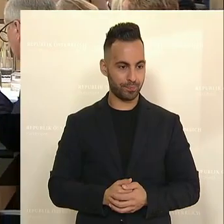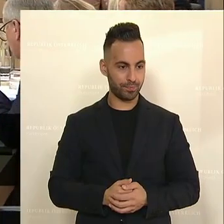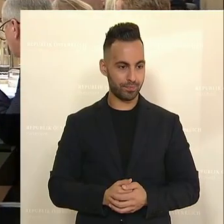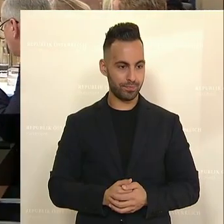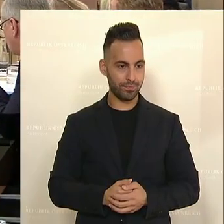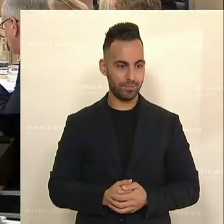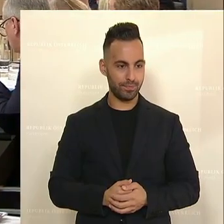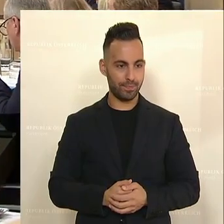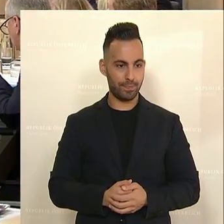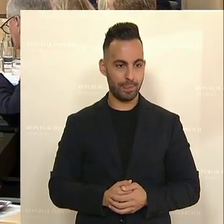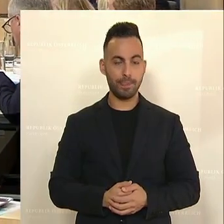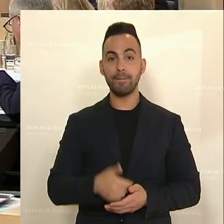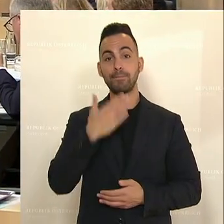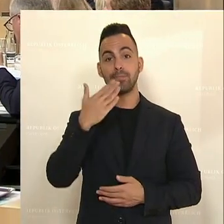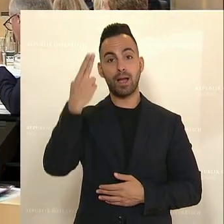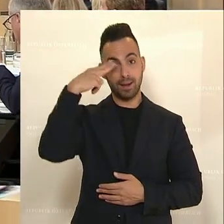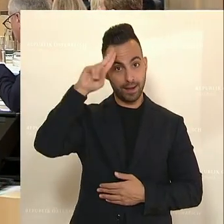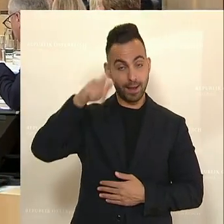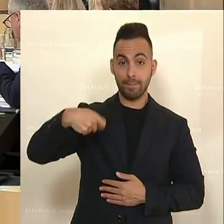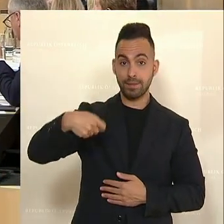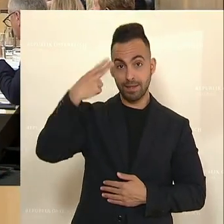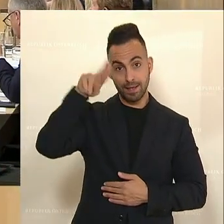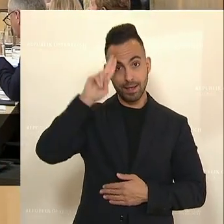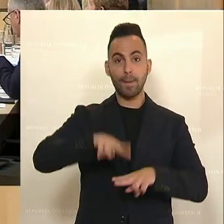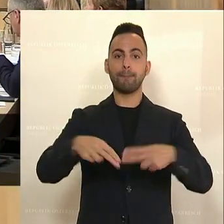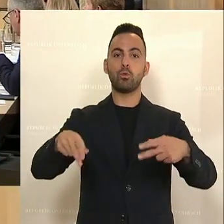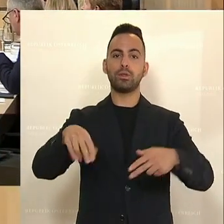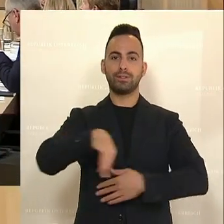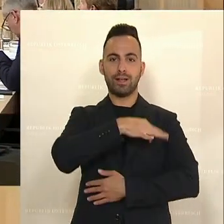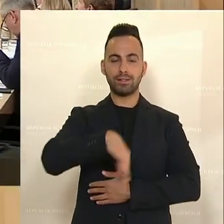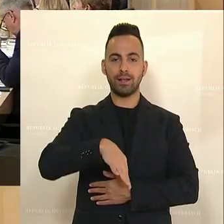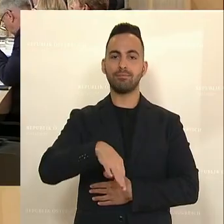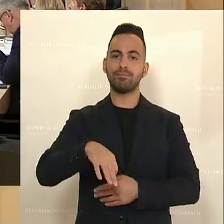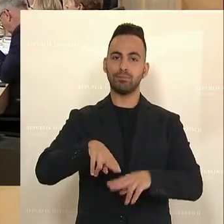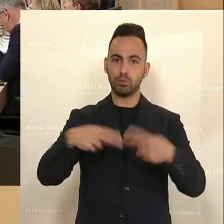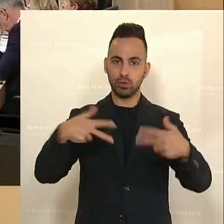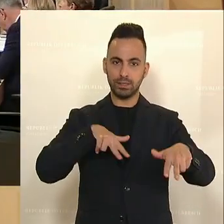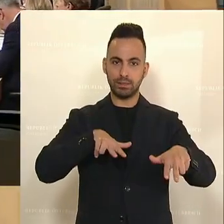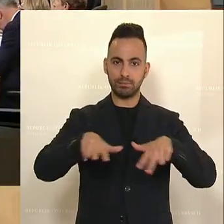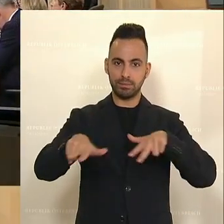Progression. 42,2 Millionen gibt es für den Rechnungshof, weil dessen Kompetenzen erweitert worden sind. Abenteuerung.